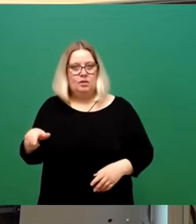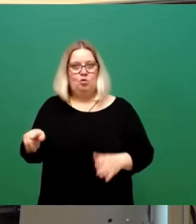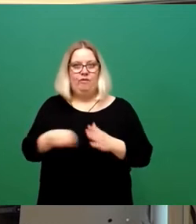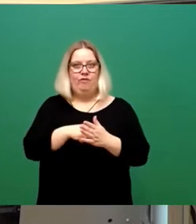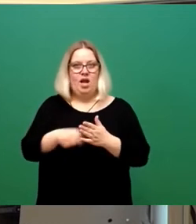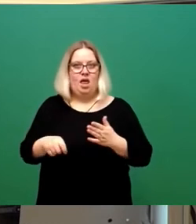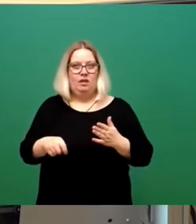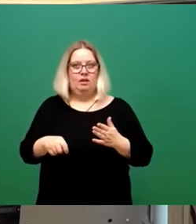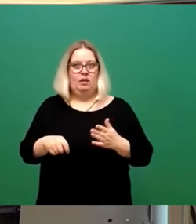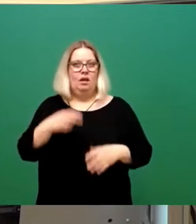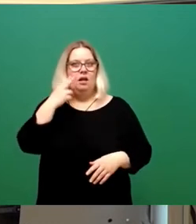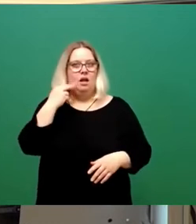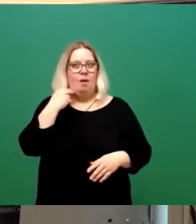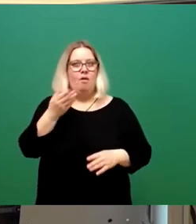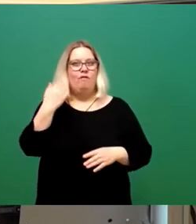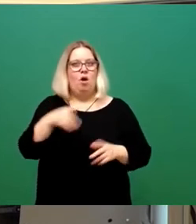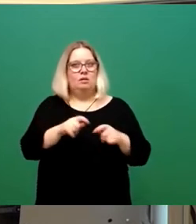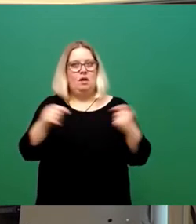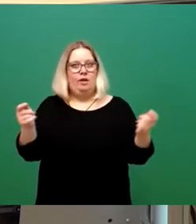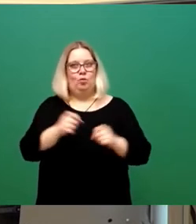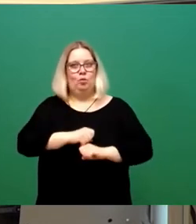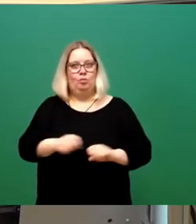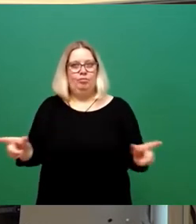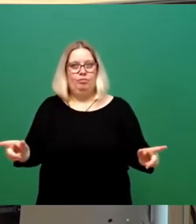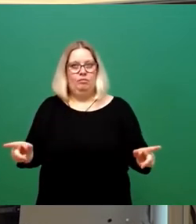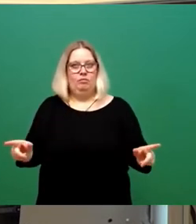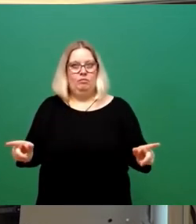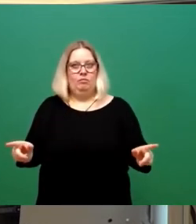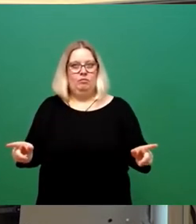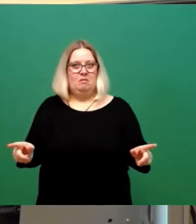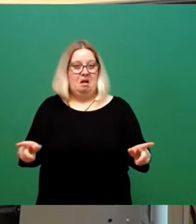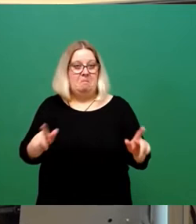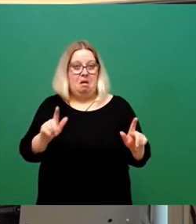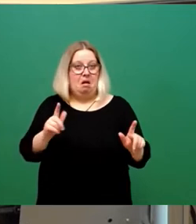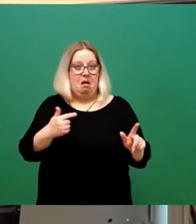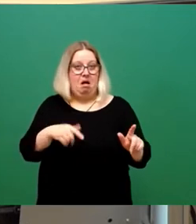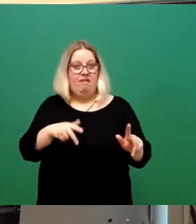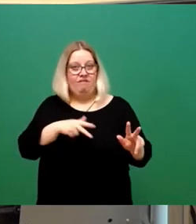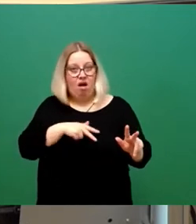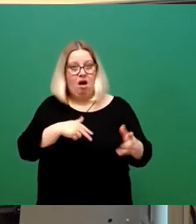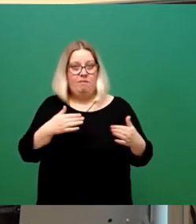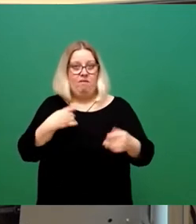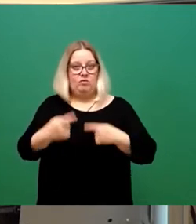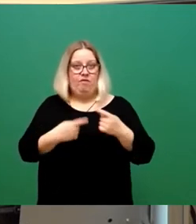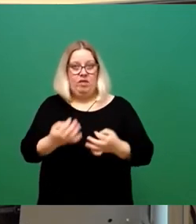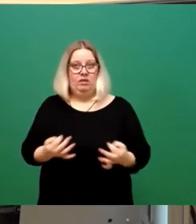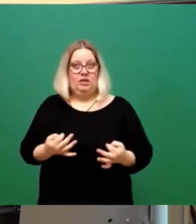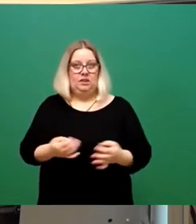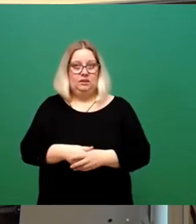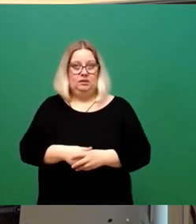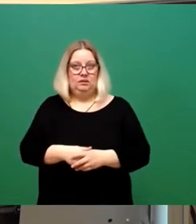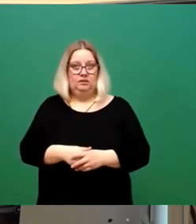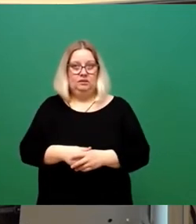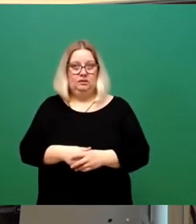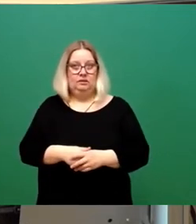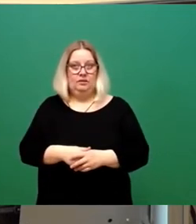deren Namen zwar vorher durch die Zeitungen kursieren, wo aber überhaupt kein geordnetes Bewerbungsverfahren erfolgt ist. Was ich von Ihnen erwarte